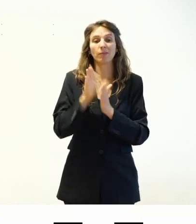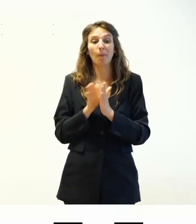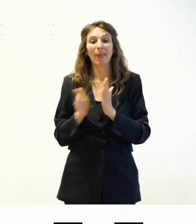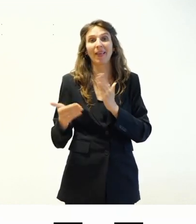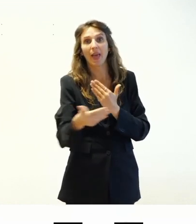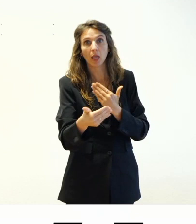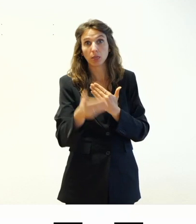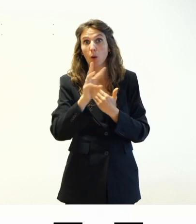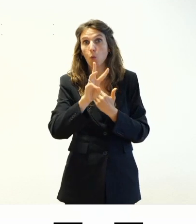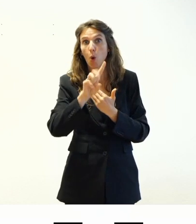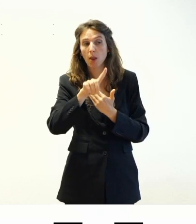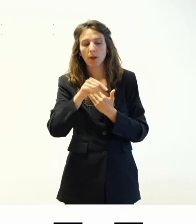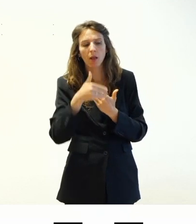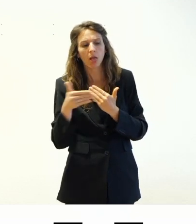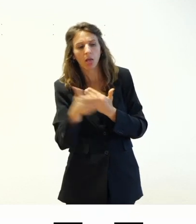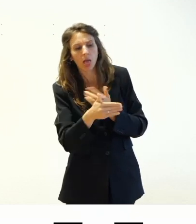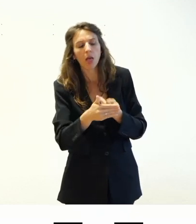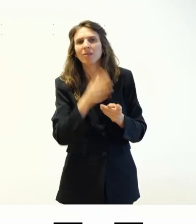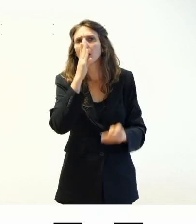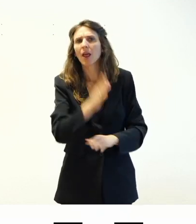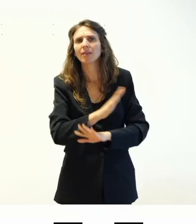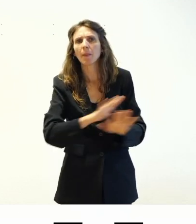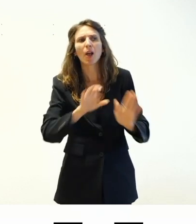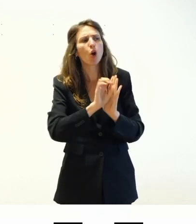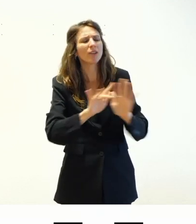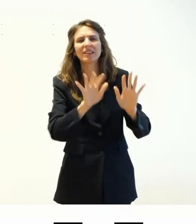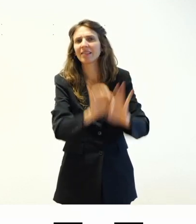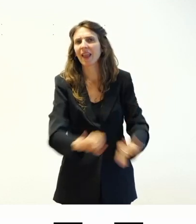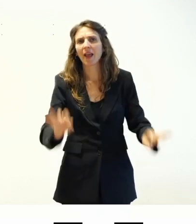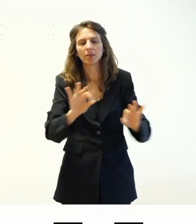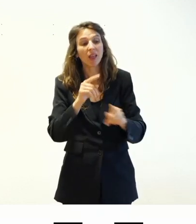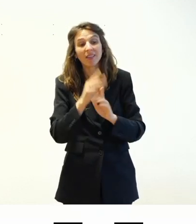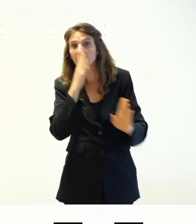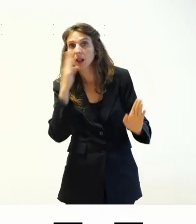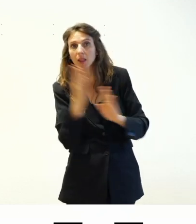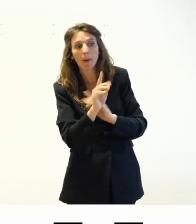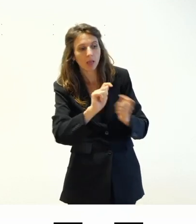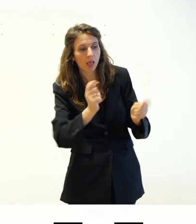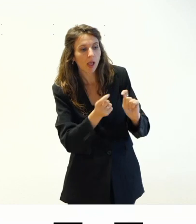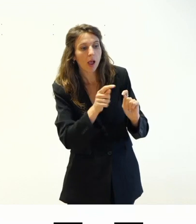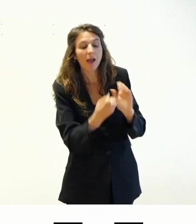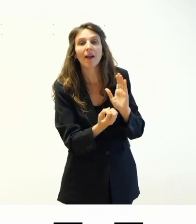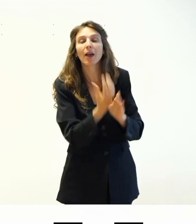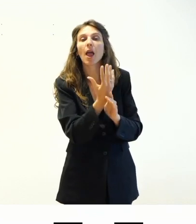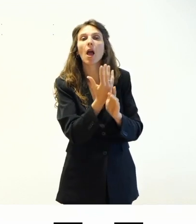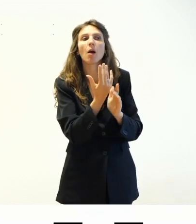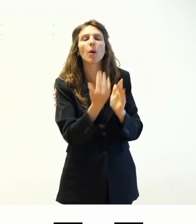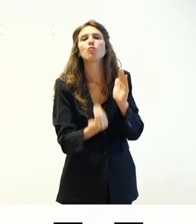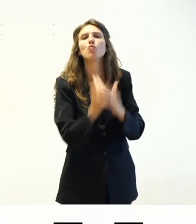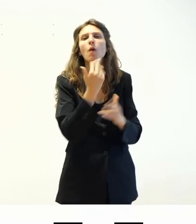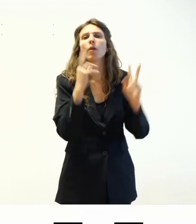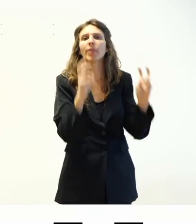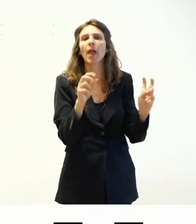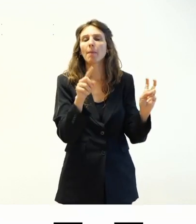direttamente senza bisogno di saper scrivere codice neanche andare a creare completamente un tema di wordpress